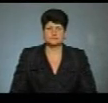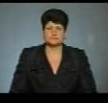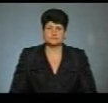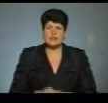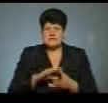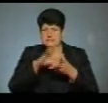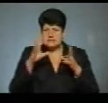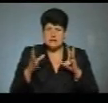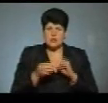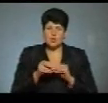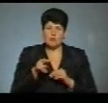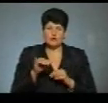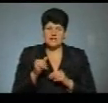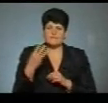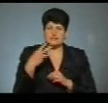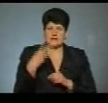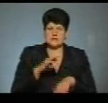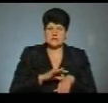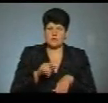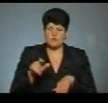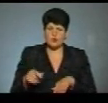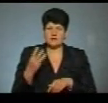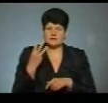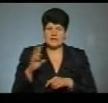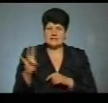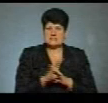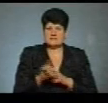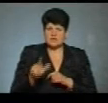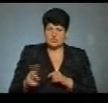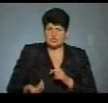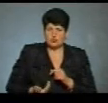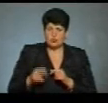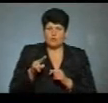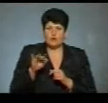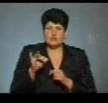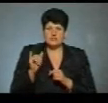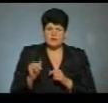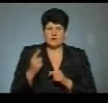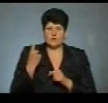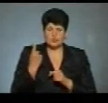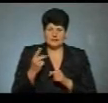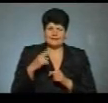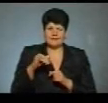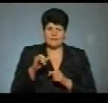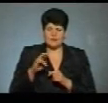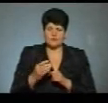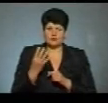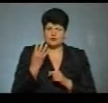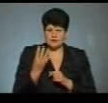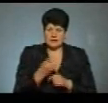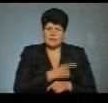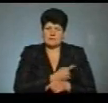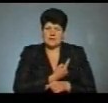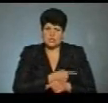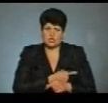Загалом у Почаєві 30 хворих. Троє з них – священники, які проживають в Почаєві, і один деякон. Четверо осіб медперсоналу